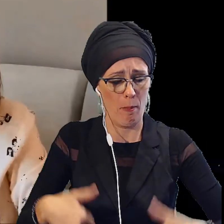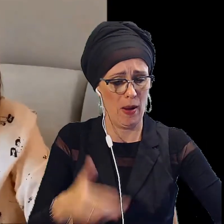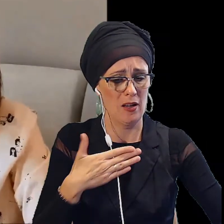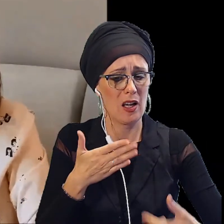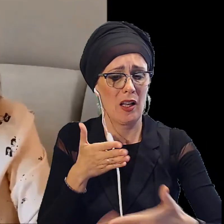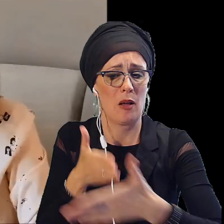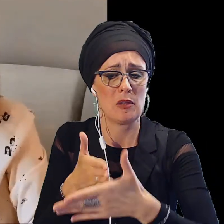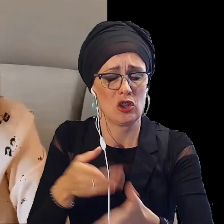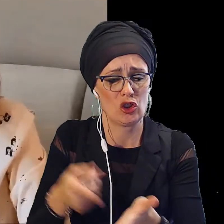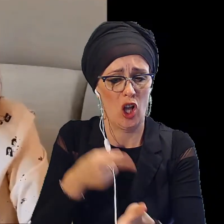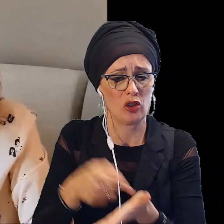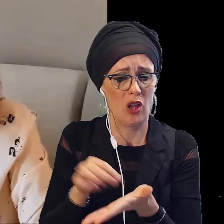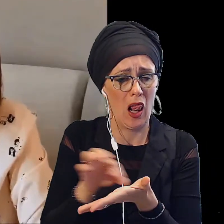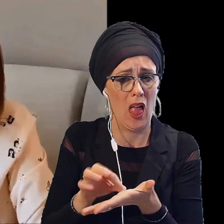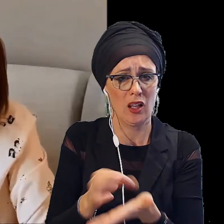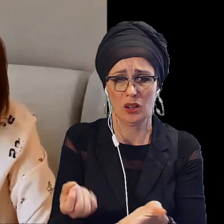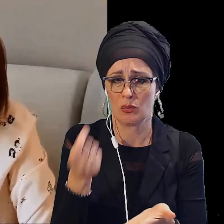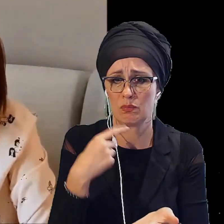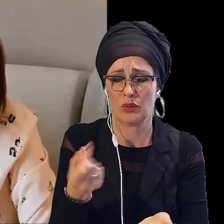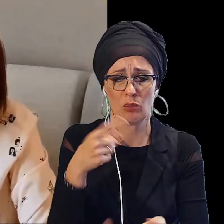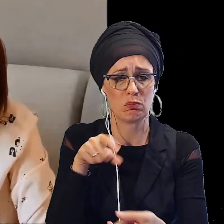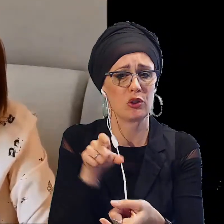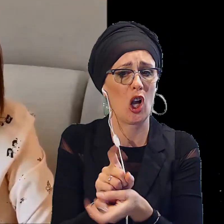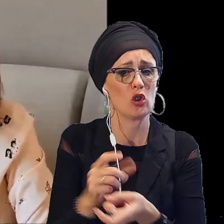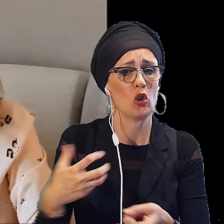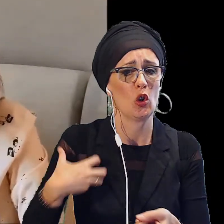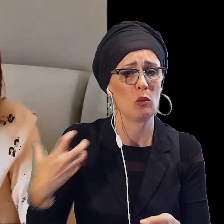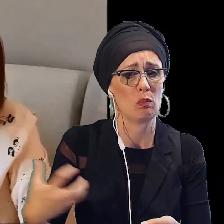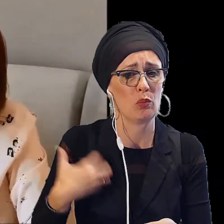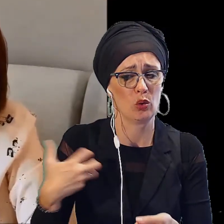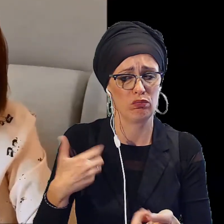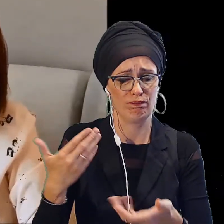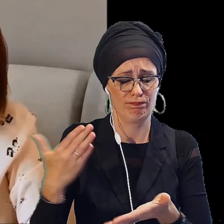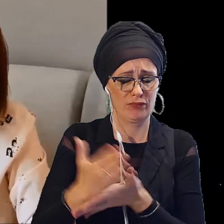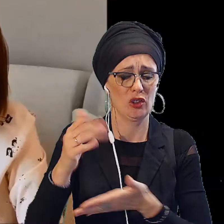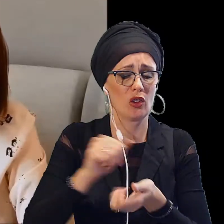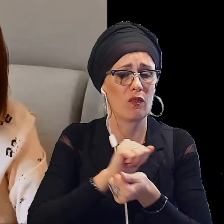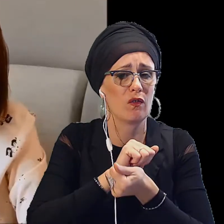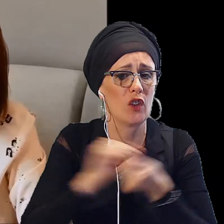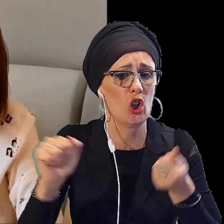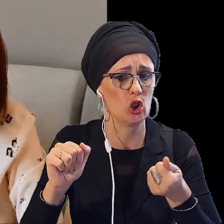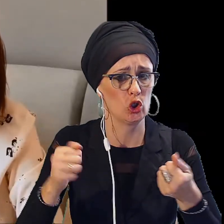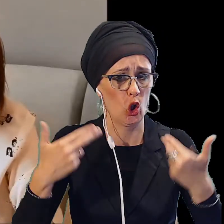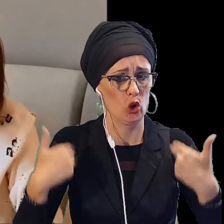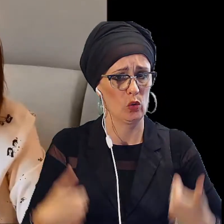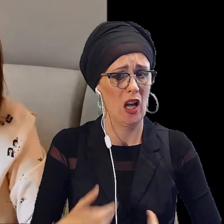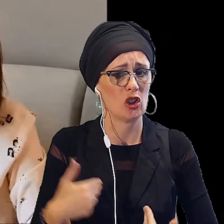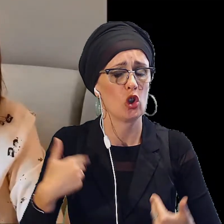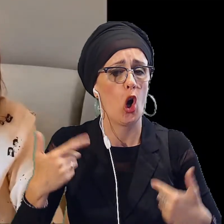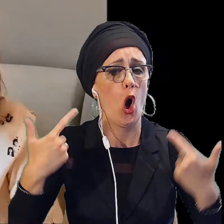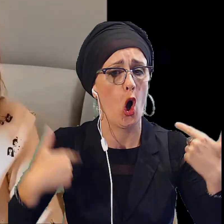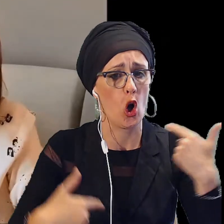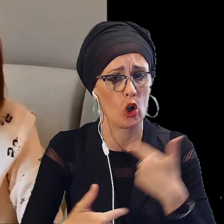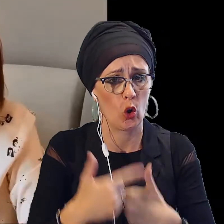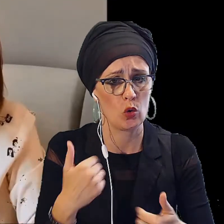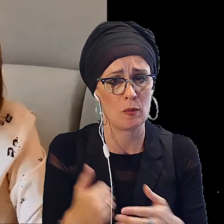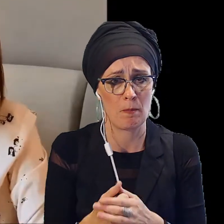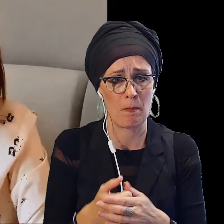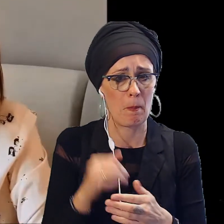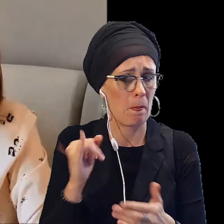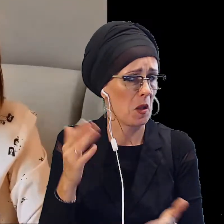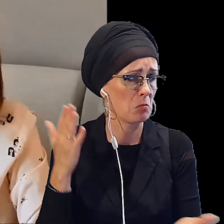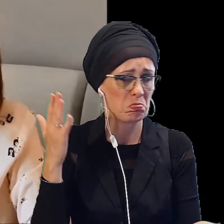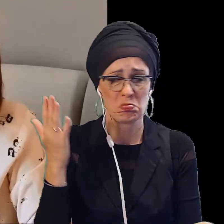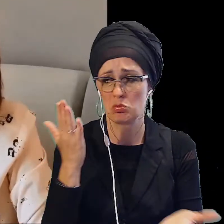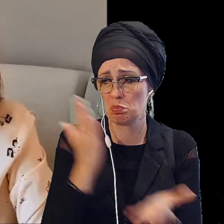przyjmowanie leków, także leków przeciwbólowych, bardzo wyniszcza organizm i tak było też w moim przypadku. I gdy już myślałam,